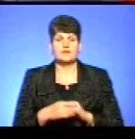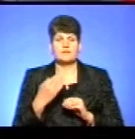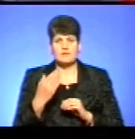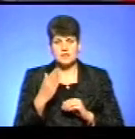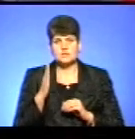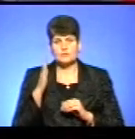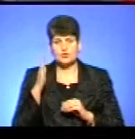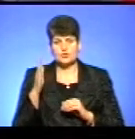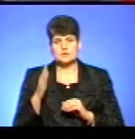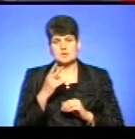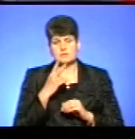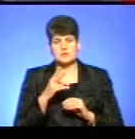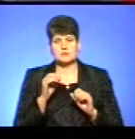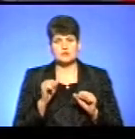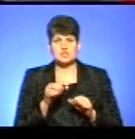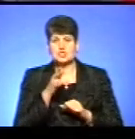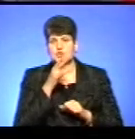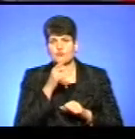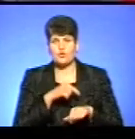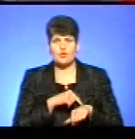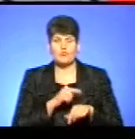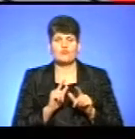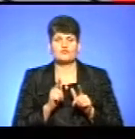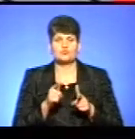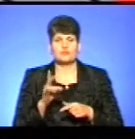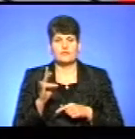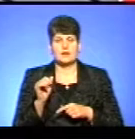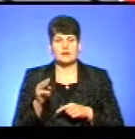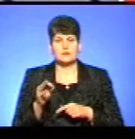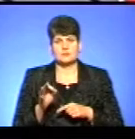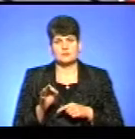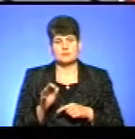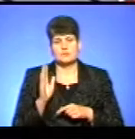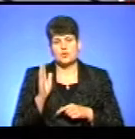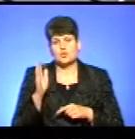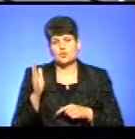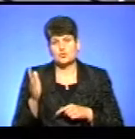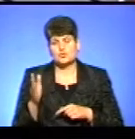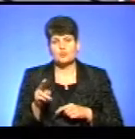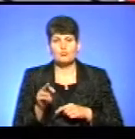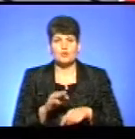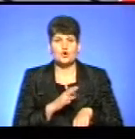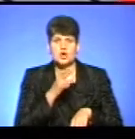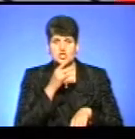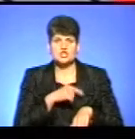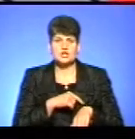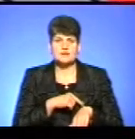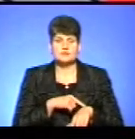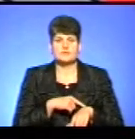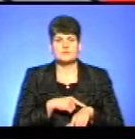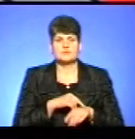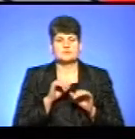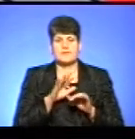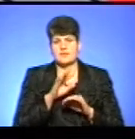бачені щодо можливості часового вступу України в НАТО? Я вважаю, що прогнози по часу вони річ невдячні,